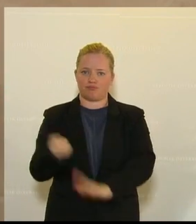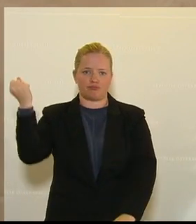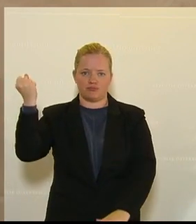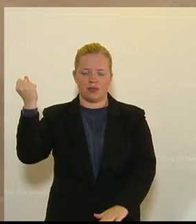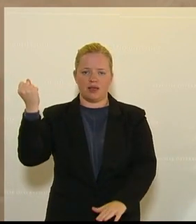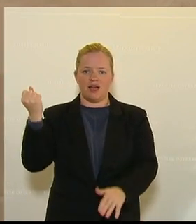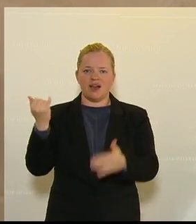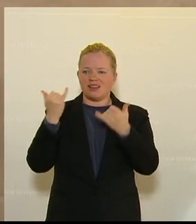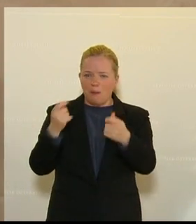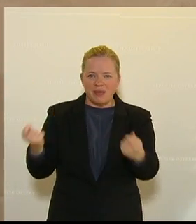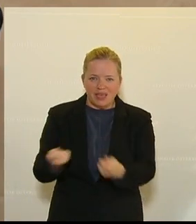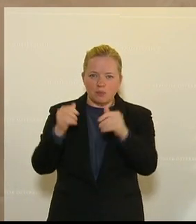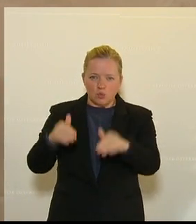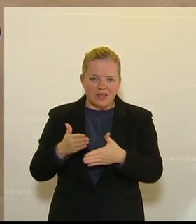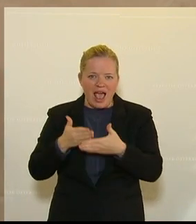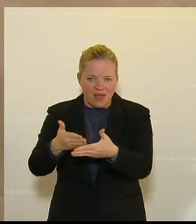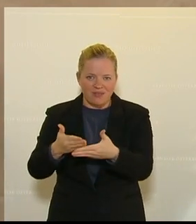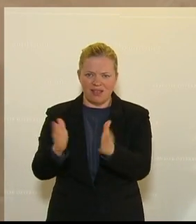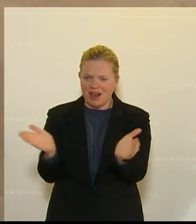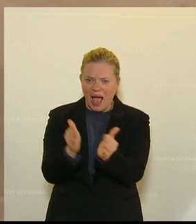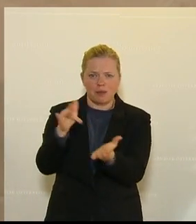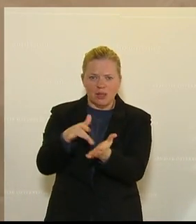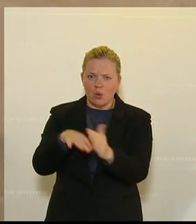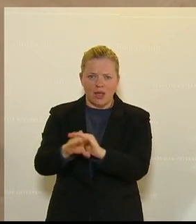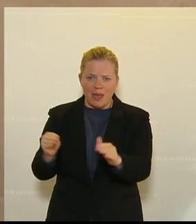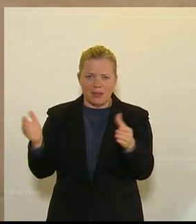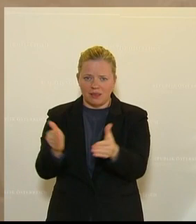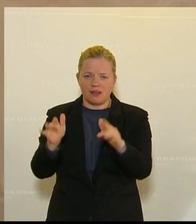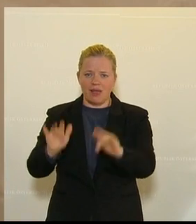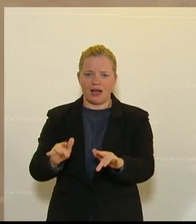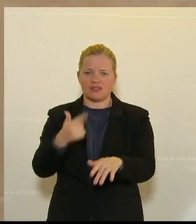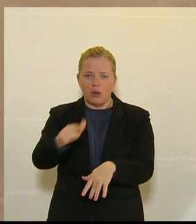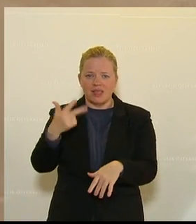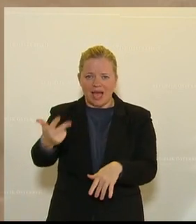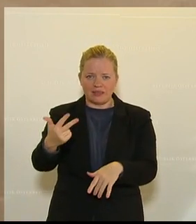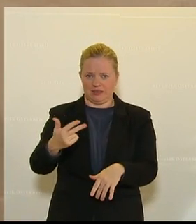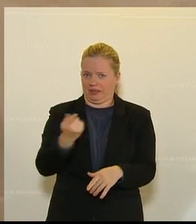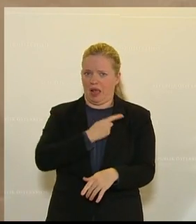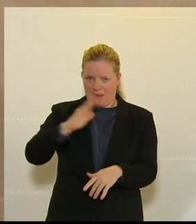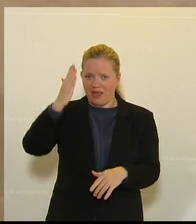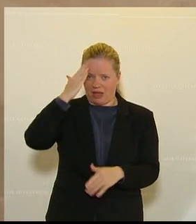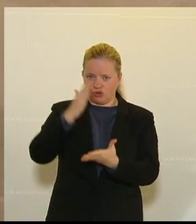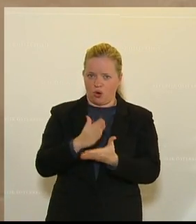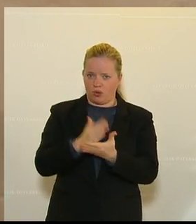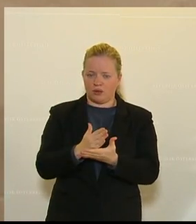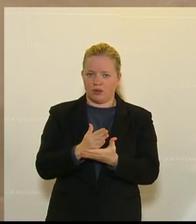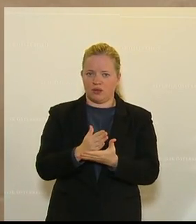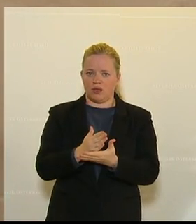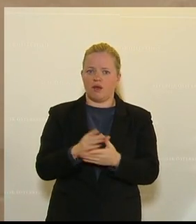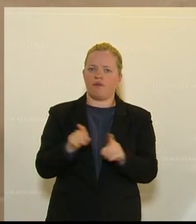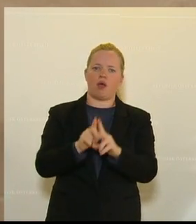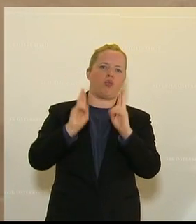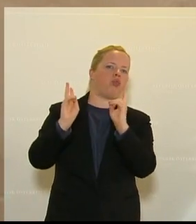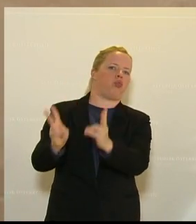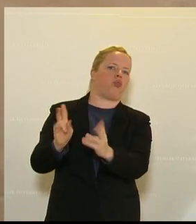diesbezüglich. Diesen Betrieben ist zu helfen. Das sind Klein- und Mittelbetriebe. 230 an der Zahl, die mir bekannt sind, die einfach im Regen